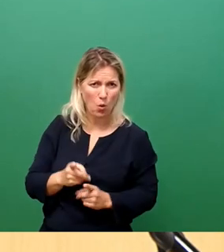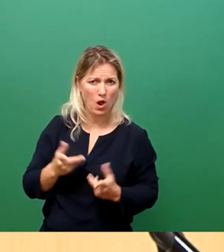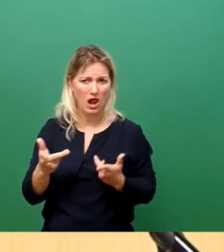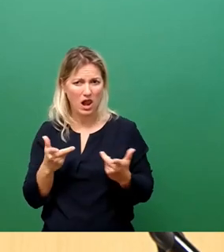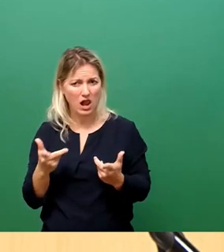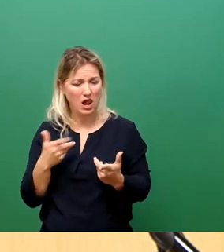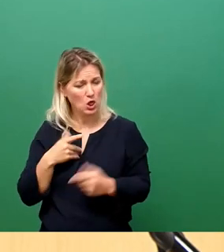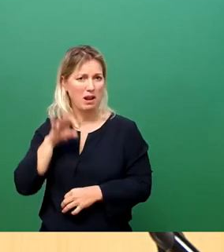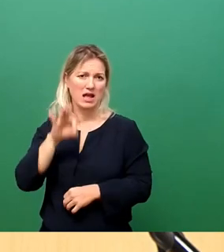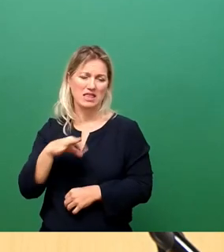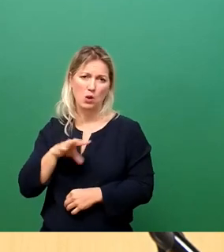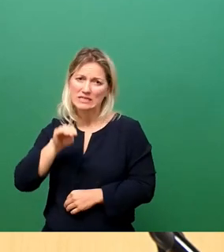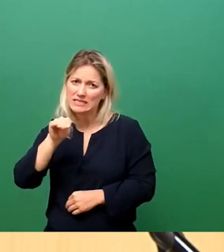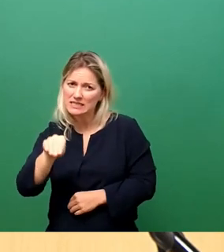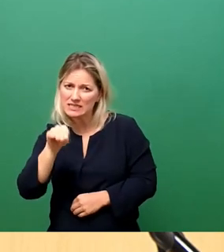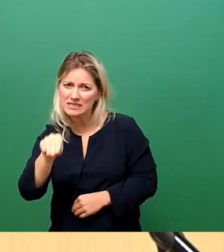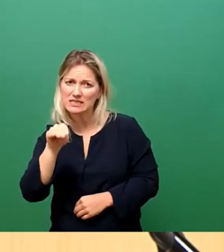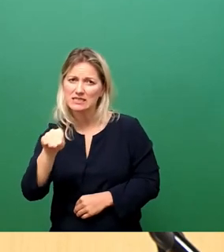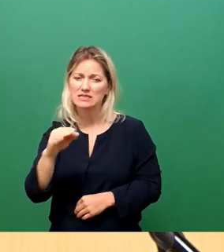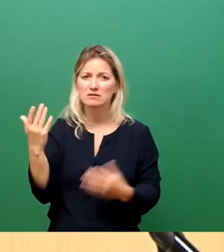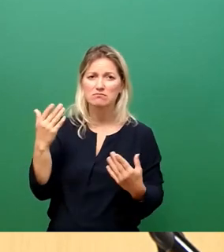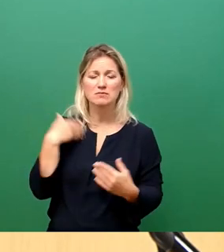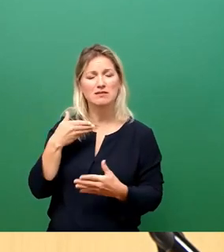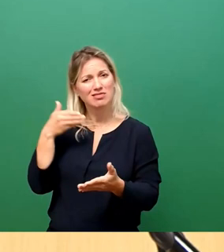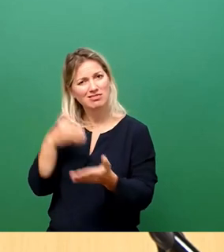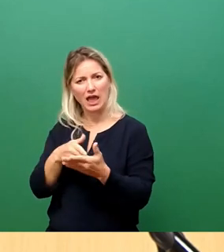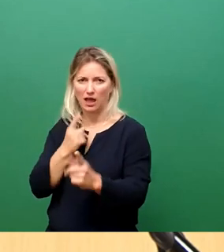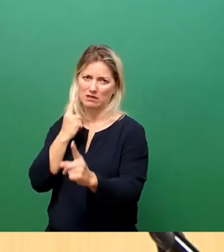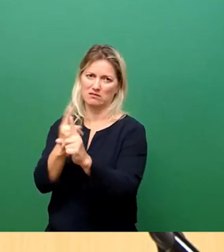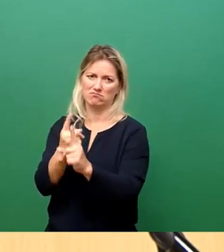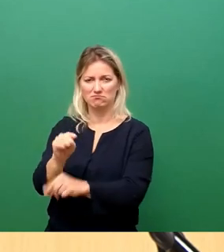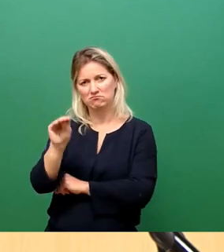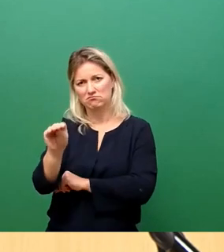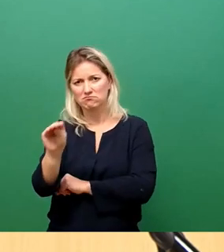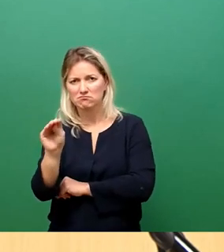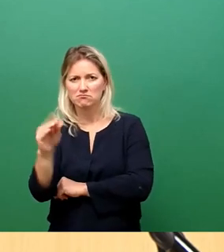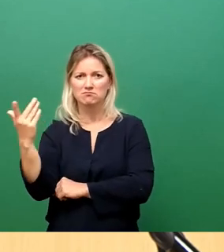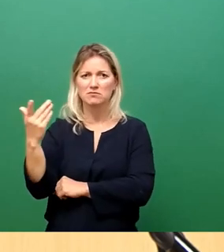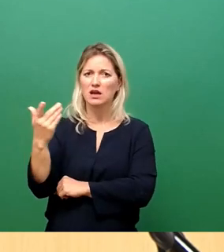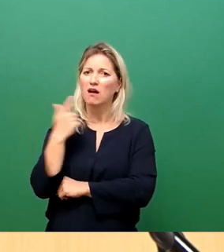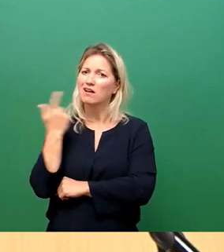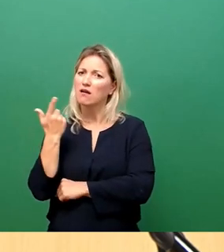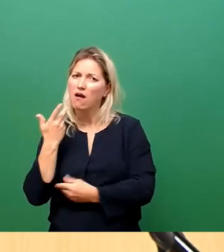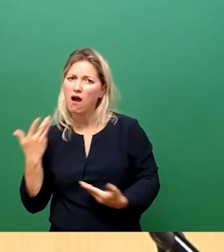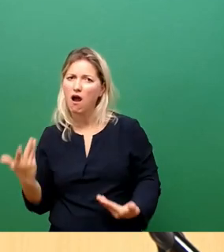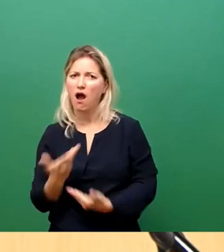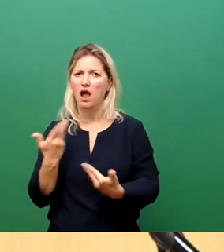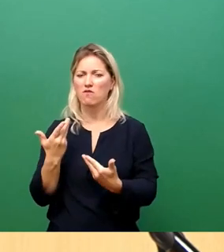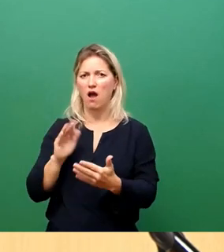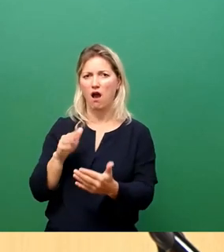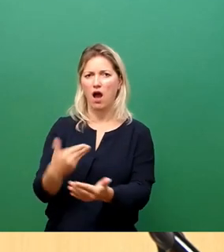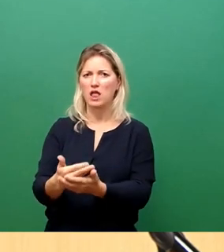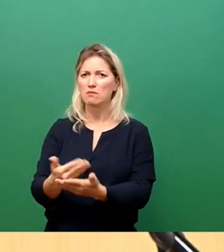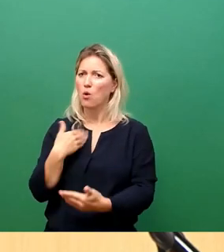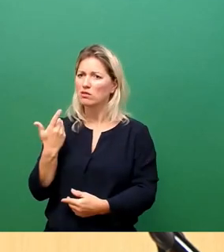angesprochen. Durch direkte Ansprache, durch niederschwellige Angebote auf den Stationen, in den